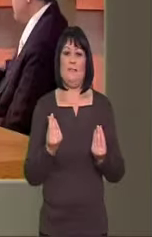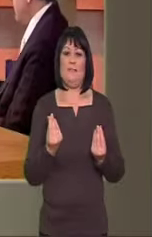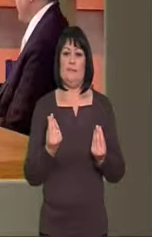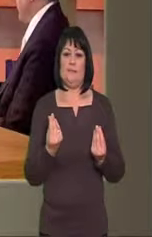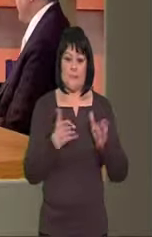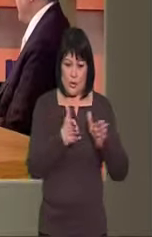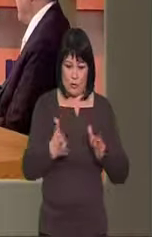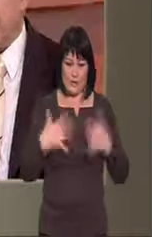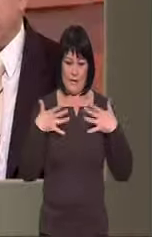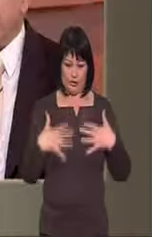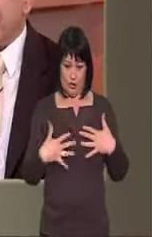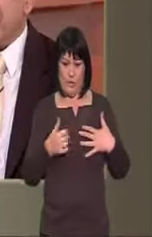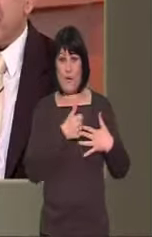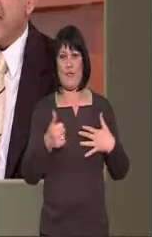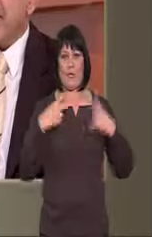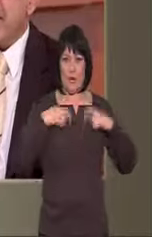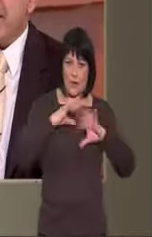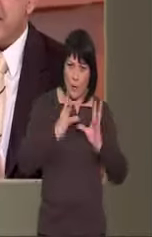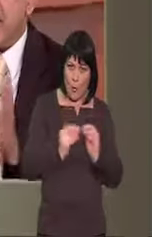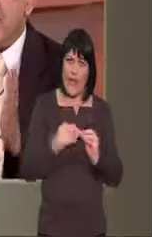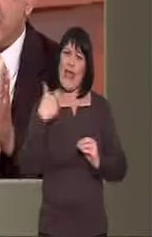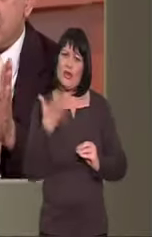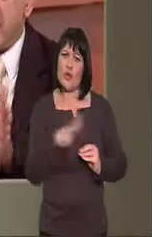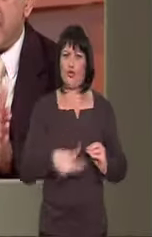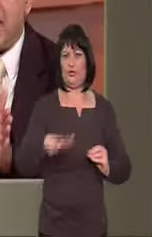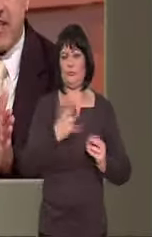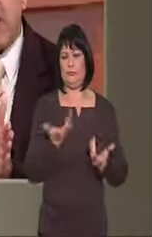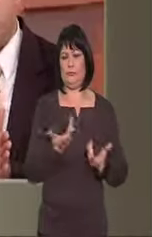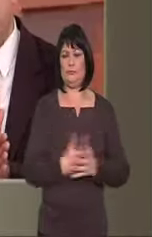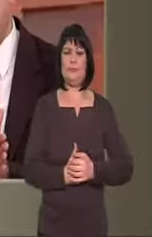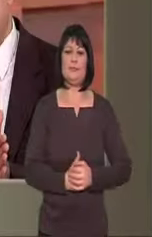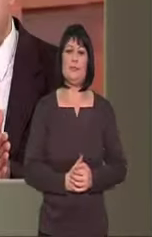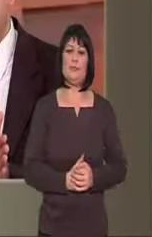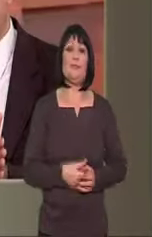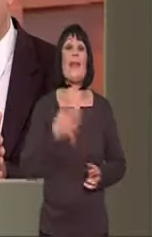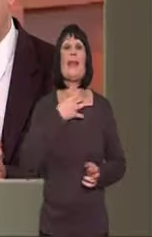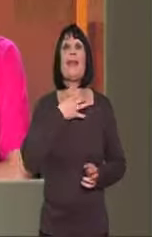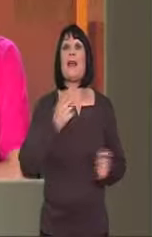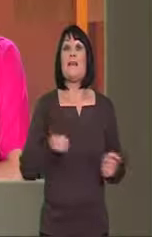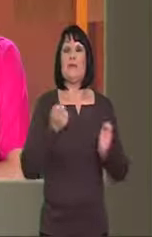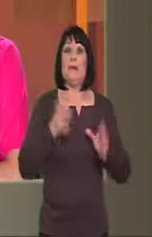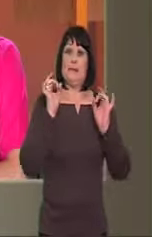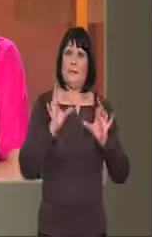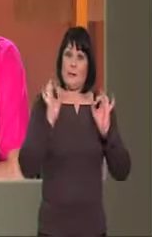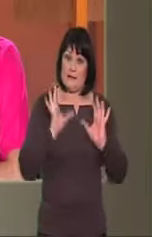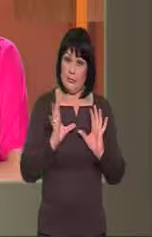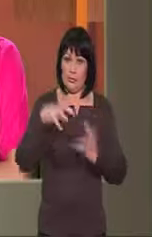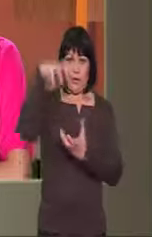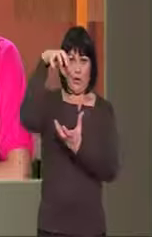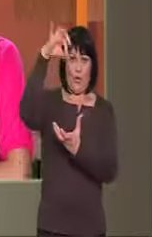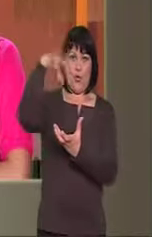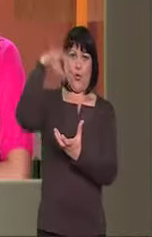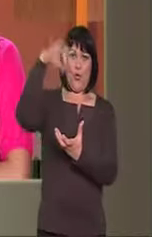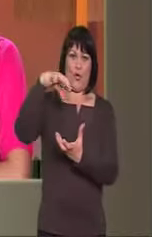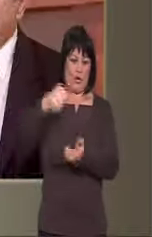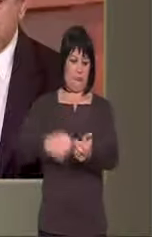κρεβατιού που υπάρχει. Αν λοιπόν βρίσκεται κανείς σε ένα κρεβάτι νοσηλείας, δεν χρησιμοποιήσει τίποτα από όλα αυτά και έχει ένα νορό και παίρνει τα φάρμακά